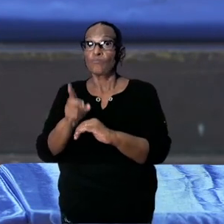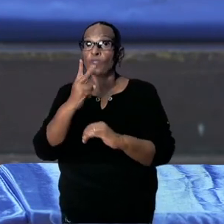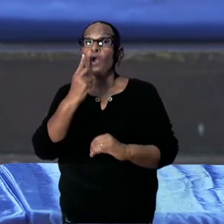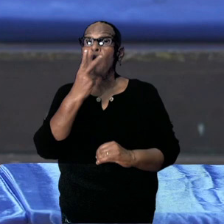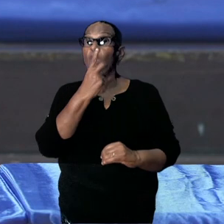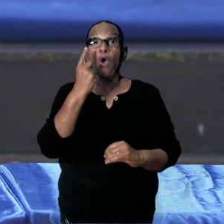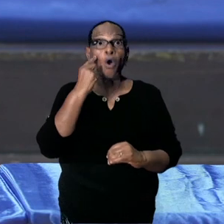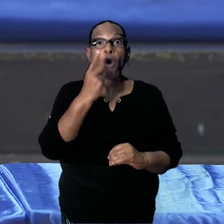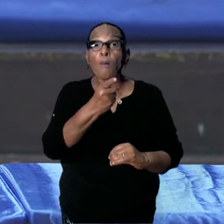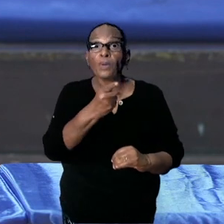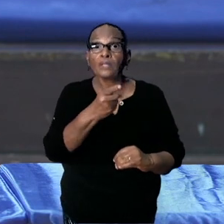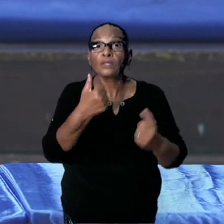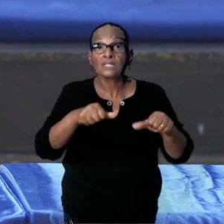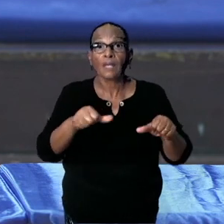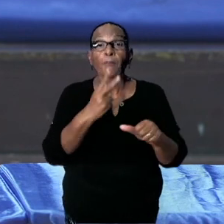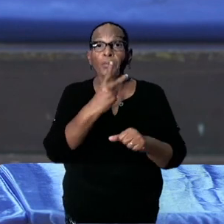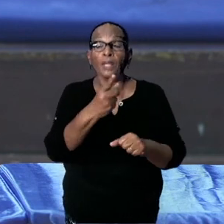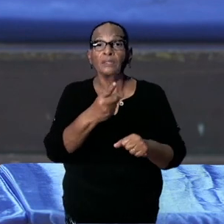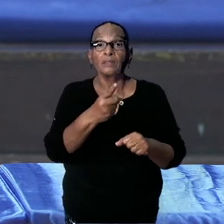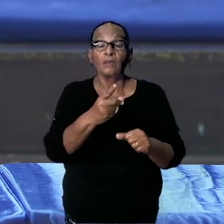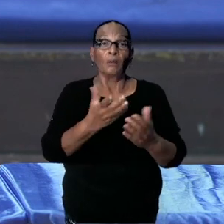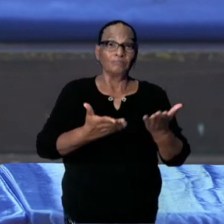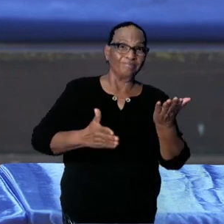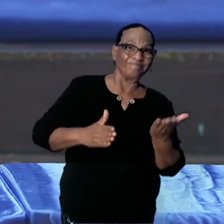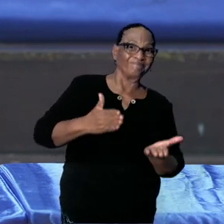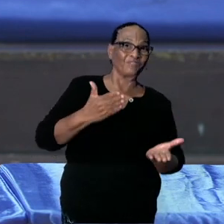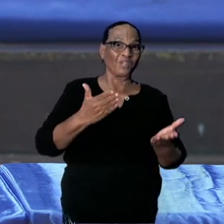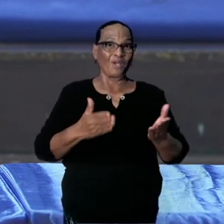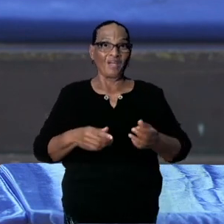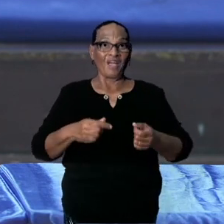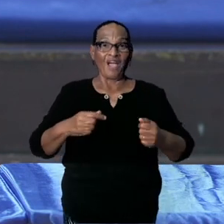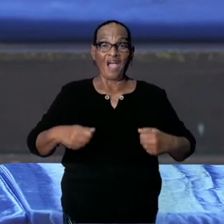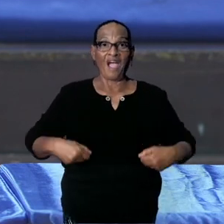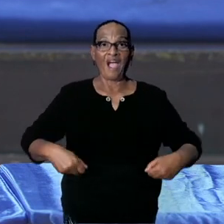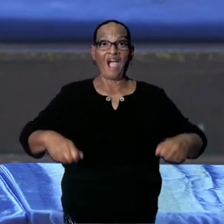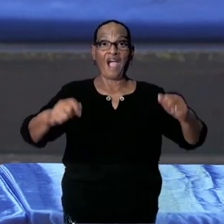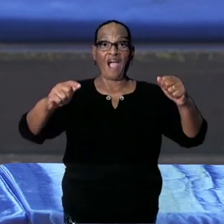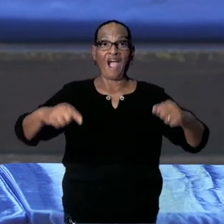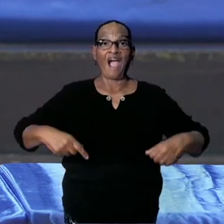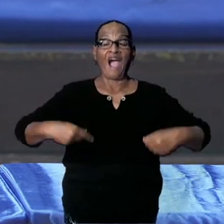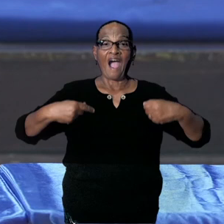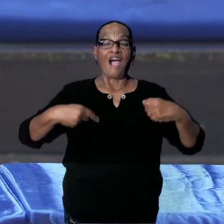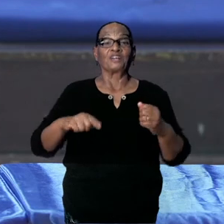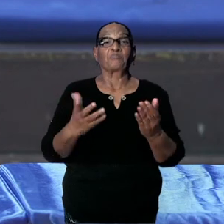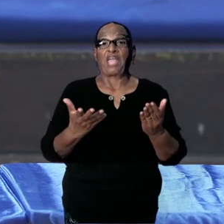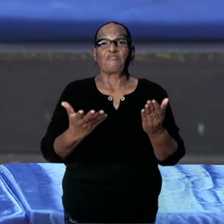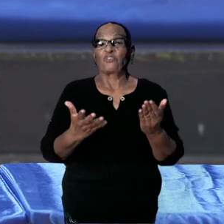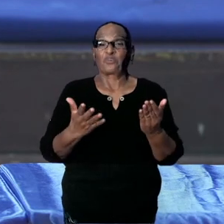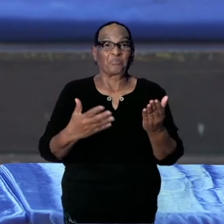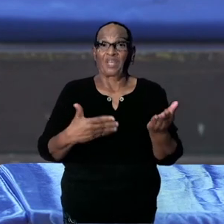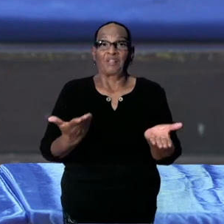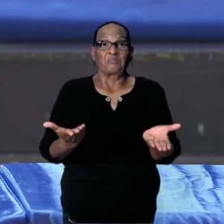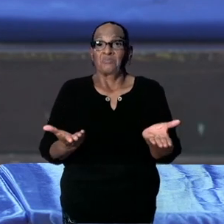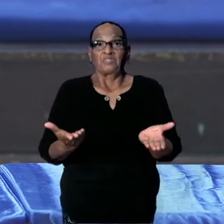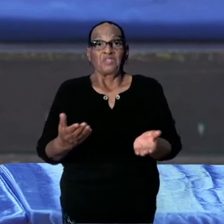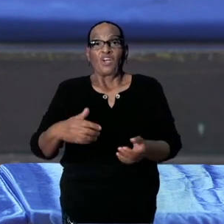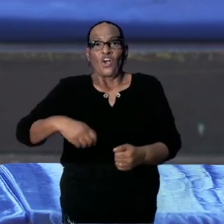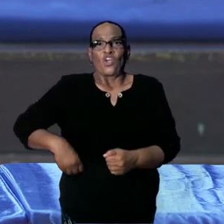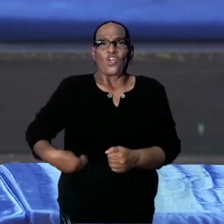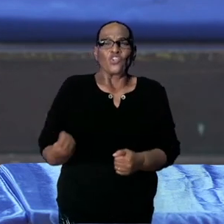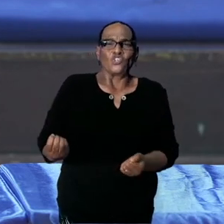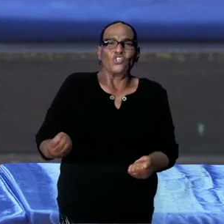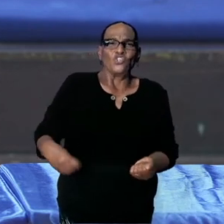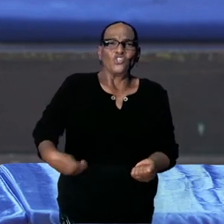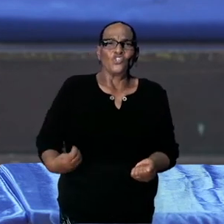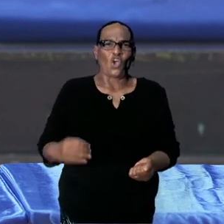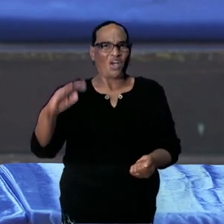Het scherp opletten op de zogenaamde hangmannen en hangjongeren. Bij de supermarkets, bij de bruggen.